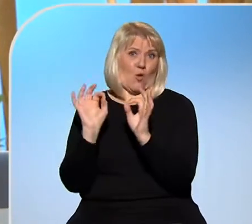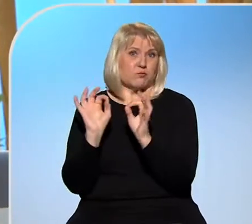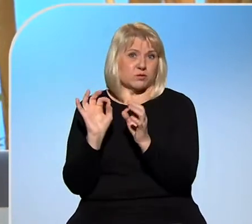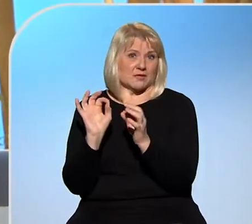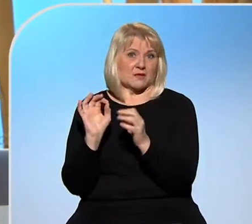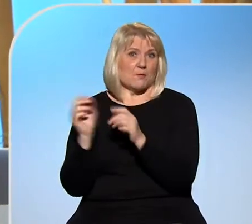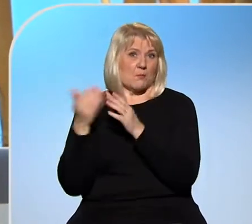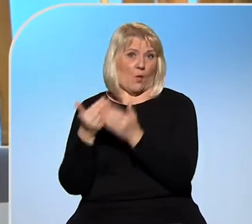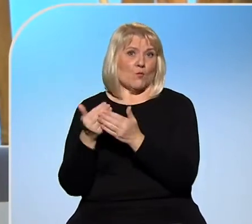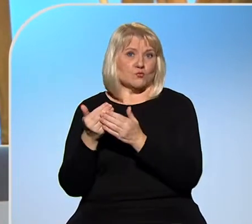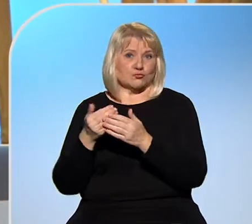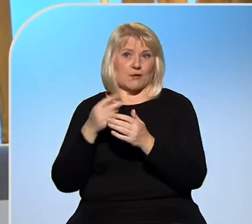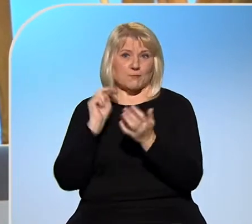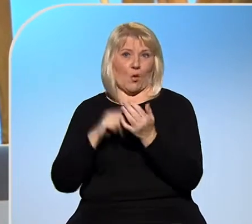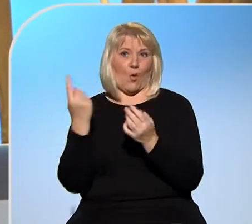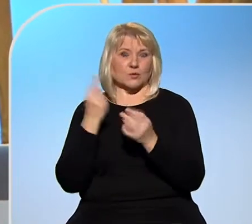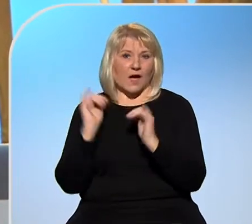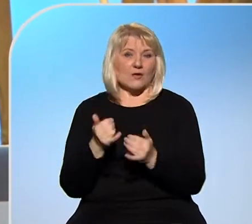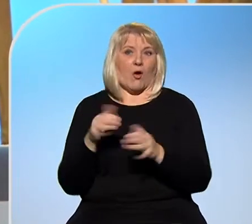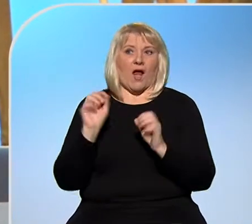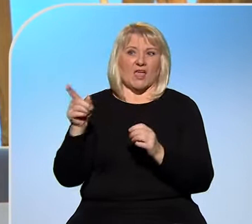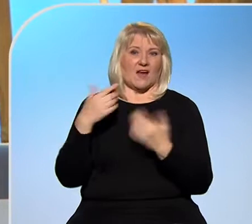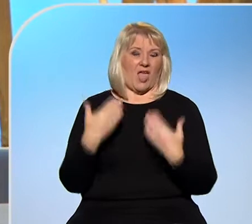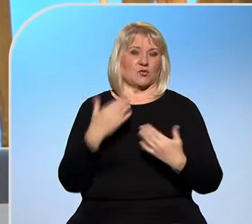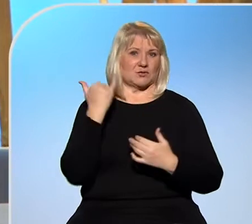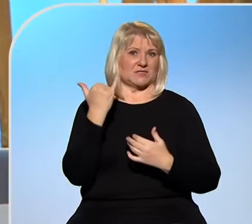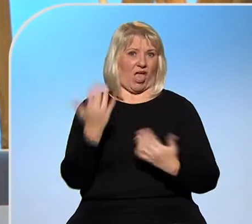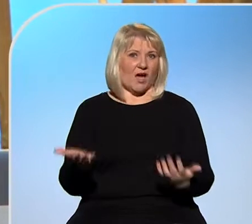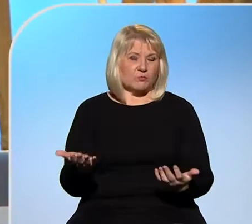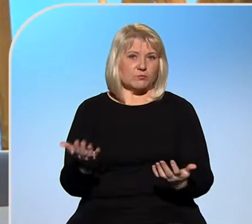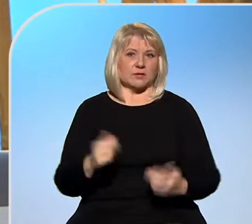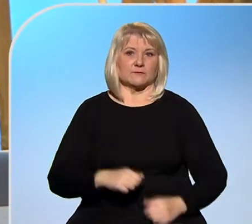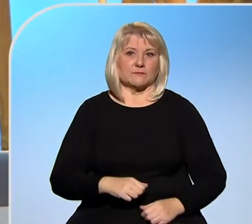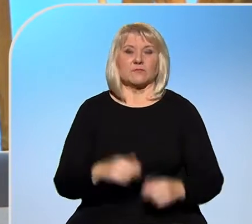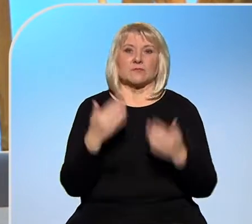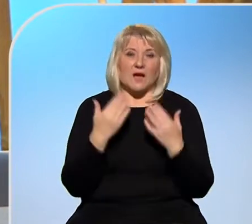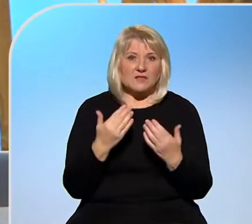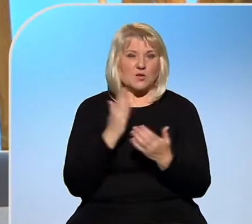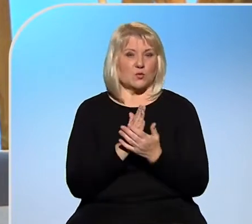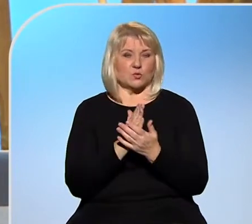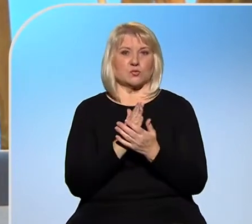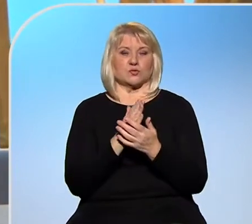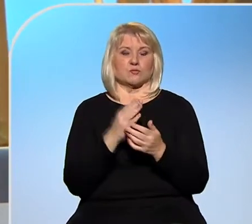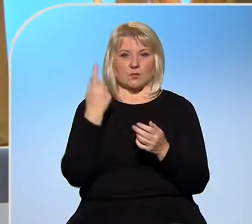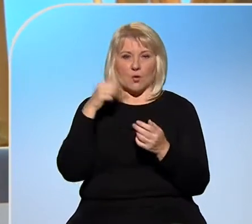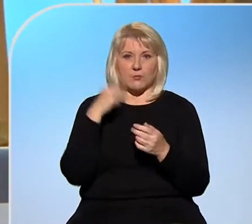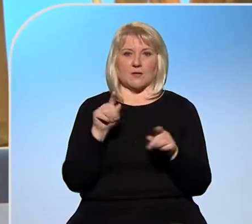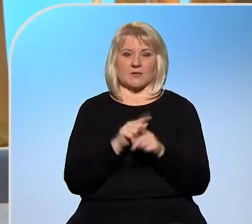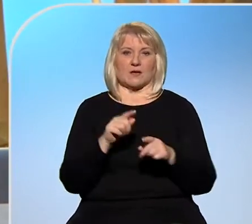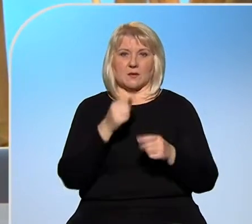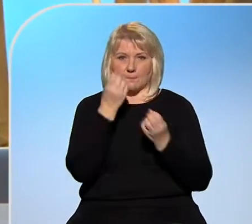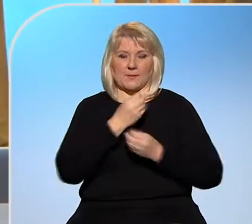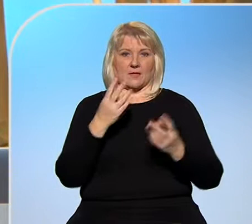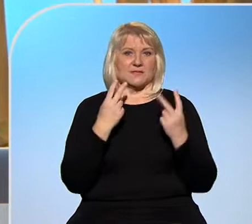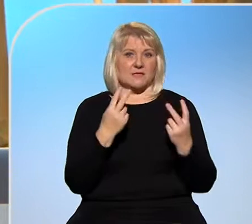to předlo takové nepříjemné situace, kdy v podstatě, teď se dostáváme ke spojené nádobě a tou je cena plynu, zemního plynu, kdy v